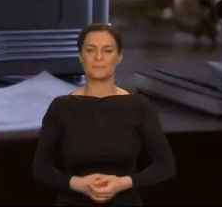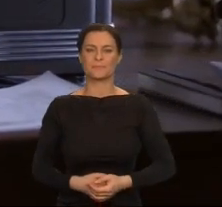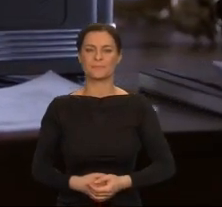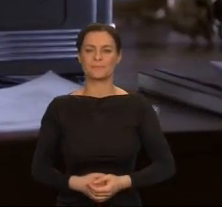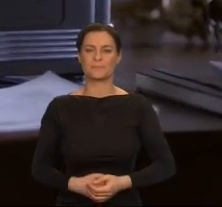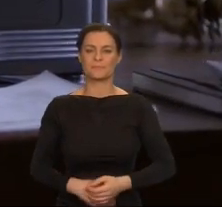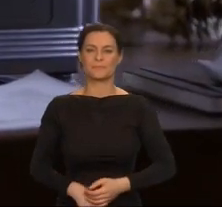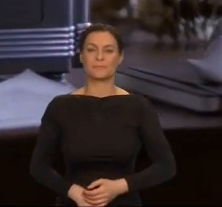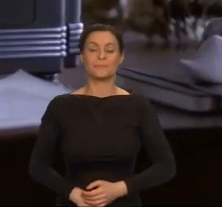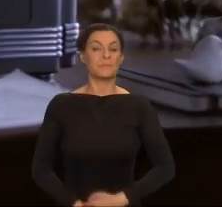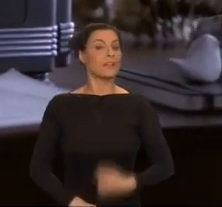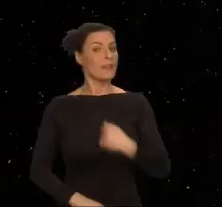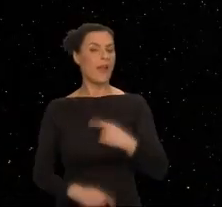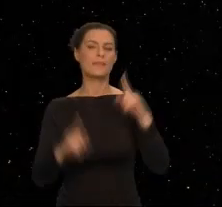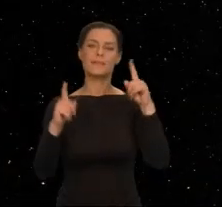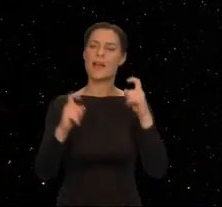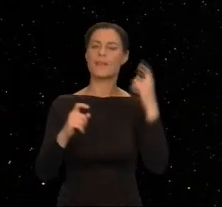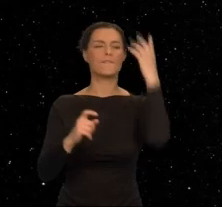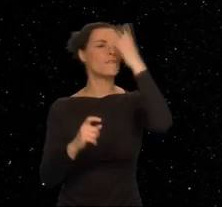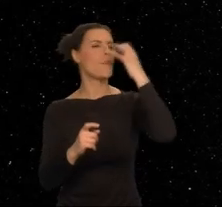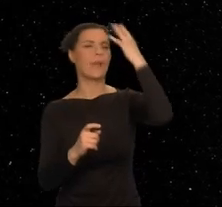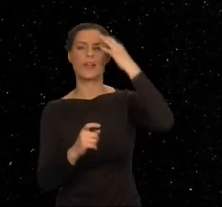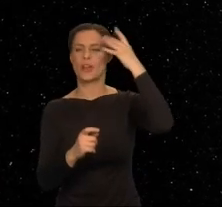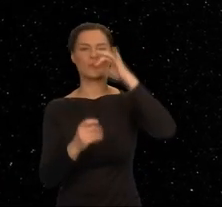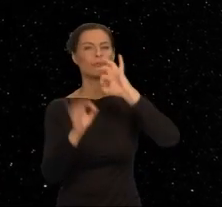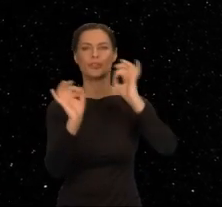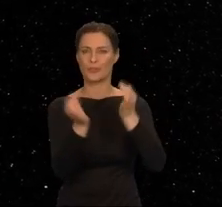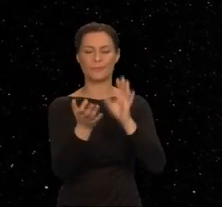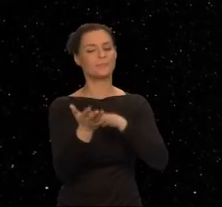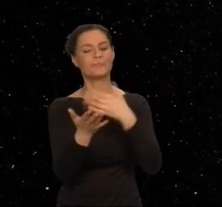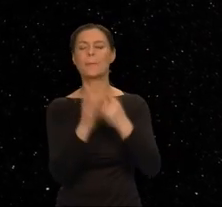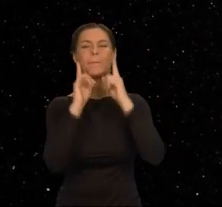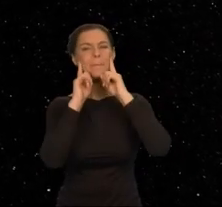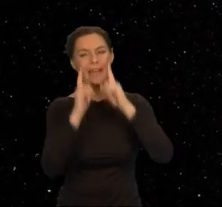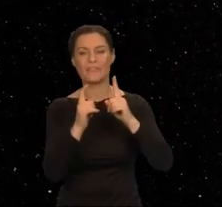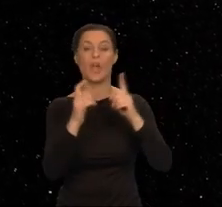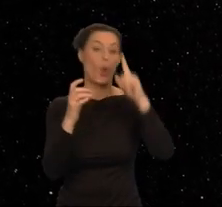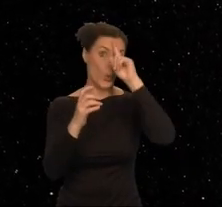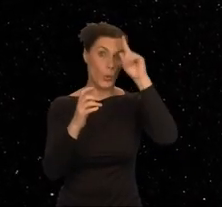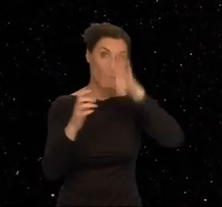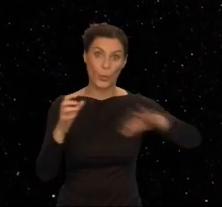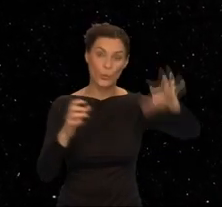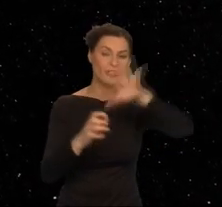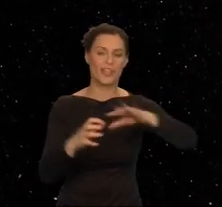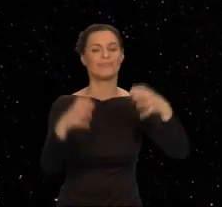Zaczęłam sobie wyobrażać, jak funkcjonowałaby naprawdę anarchistyczna zbiorowość.